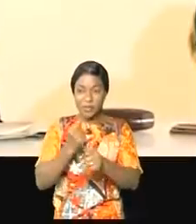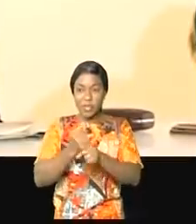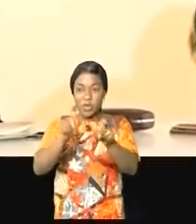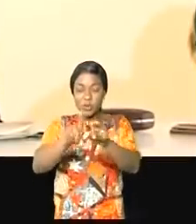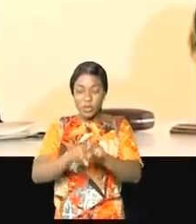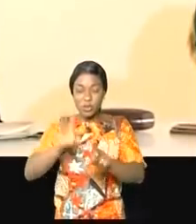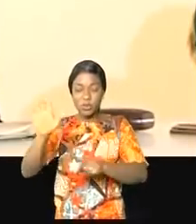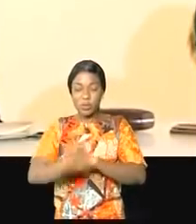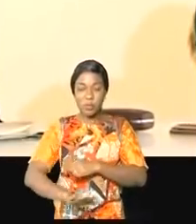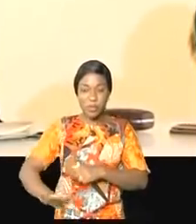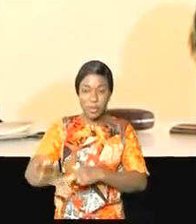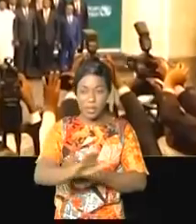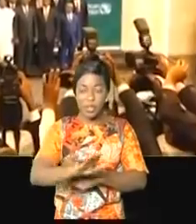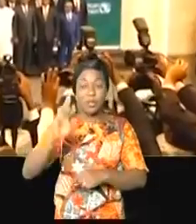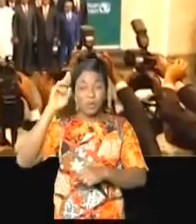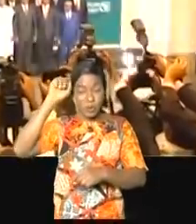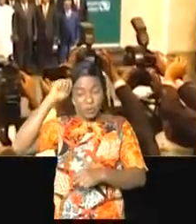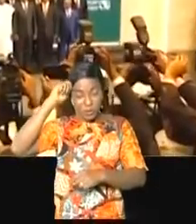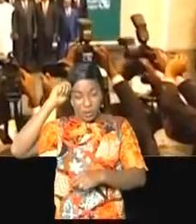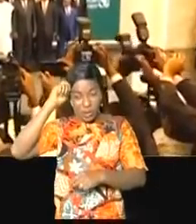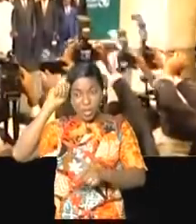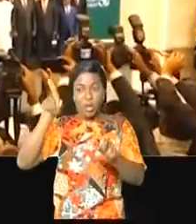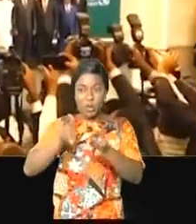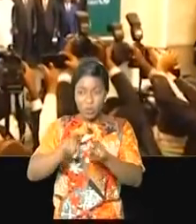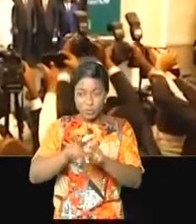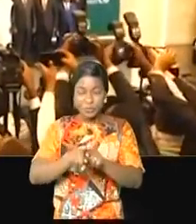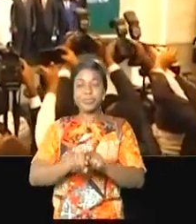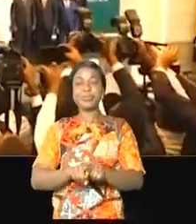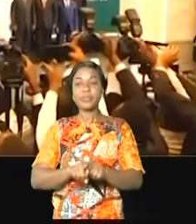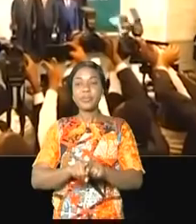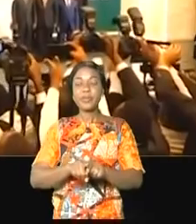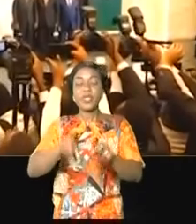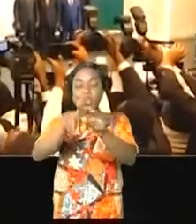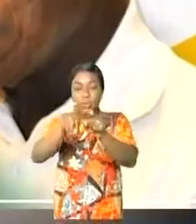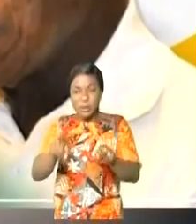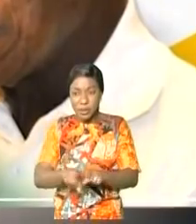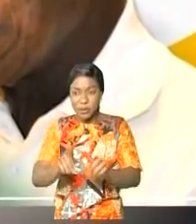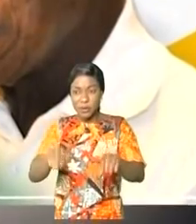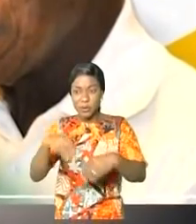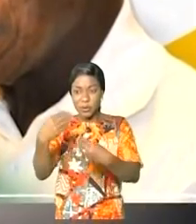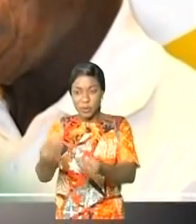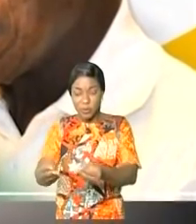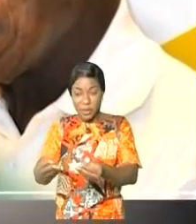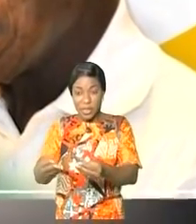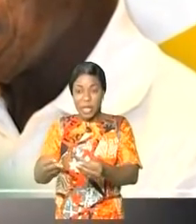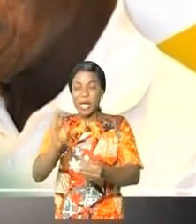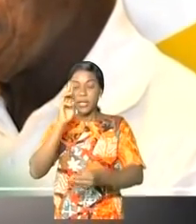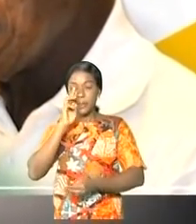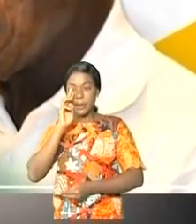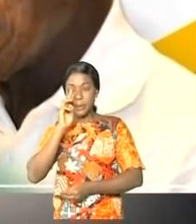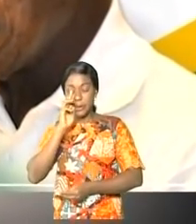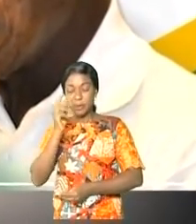son pays d'origine. L'on se souviendra par exemple du pragmatisme comme qualificatif attribué au style du Nigérien Olussegu